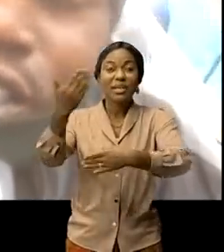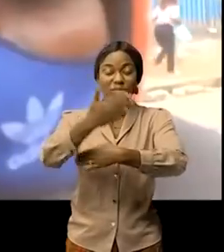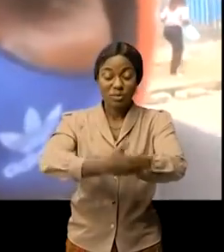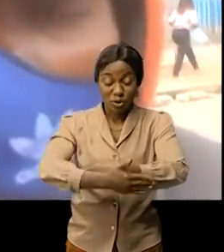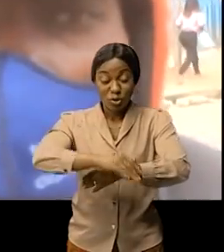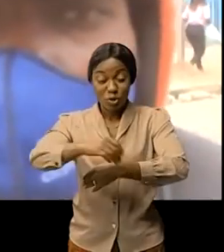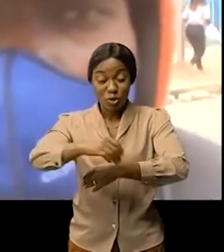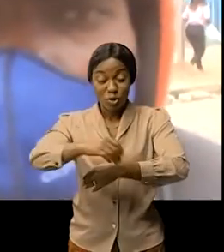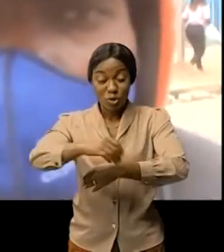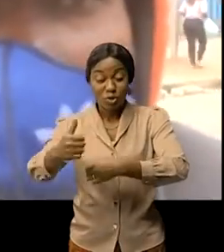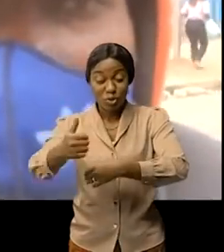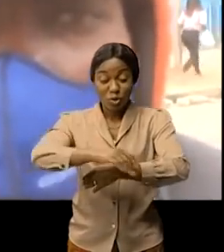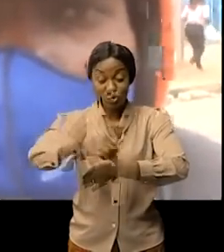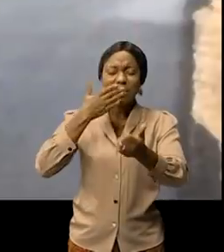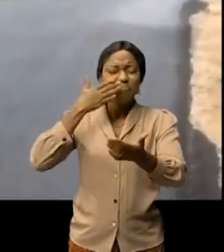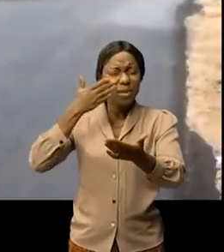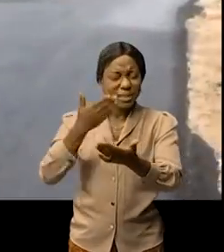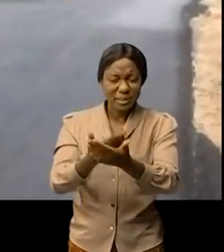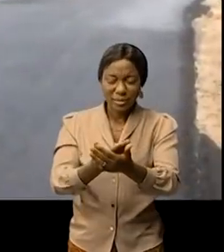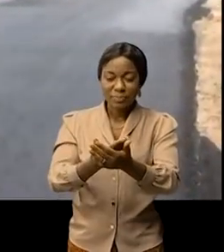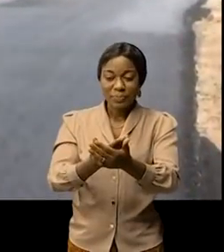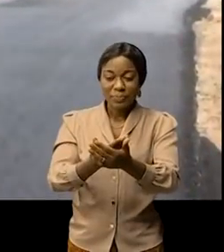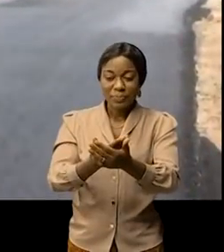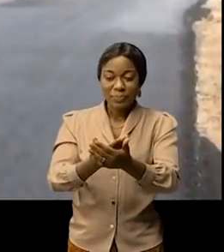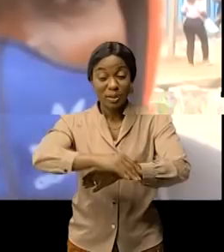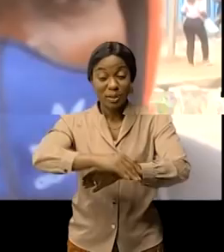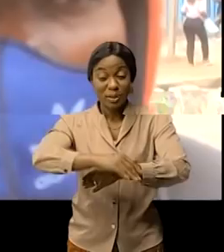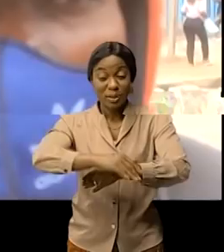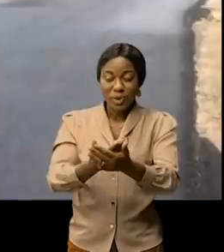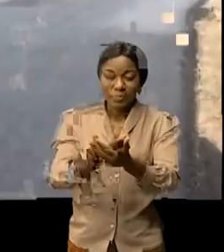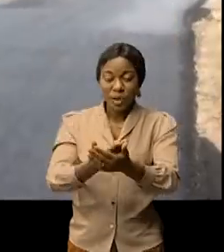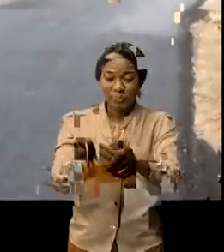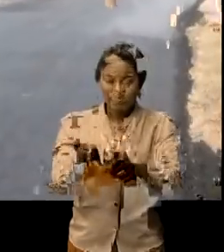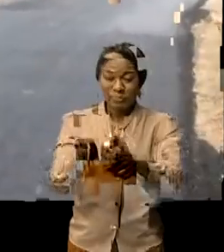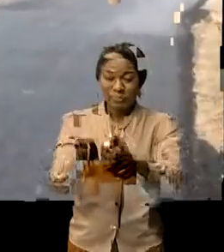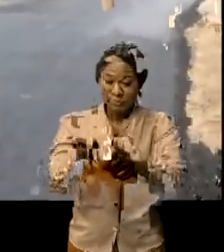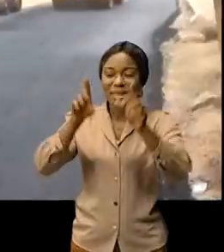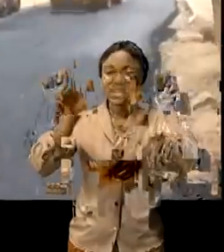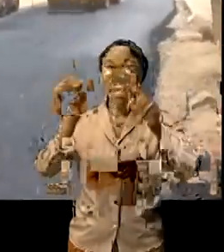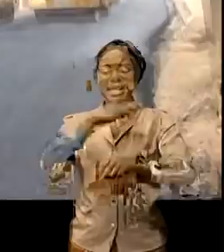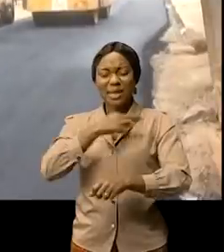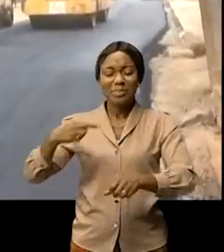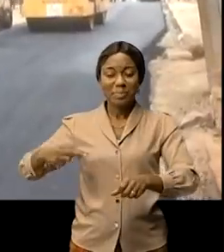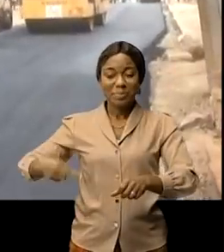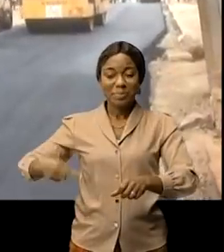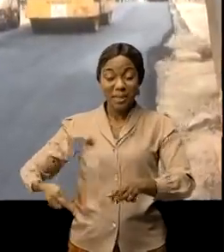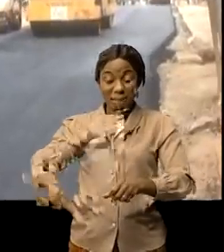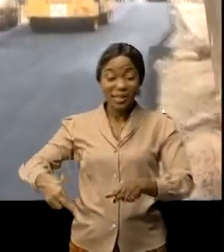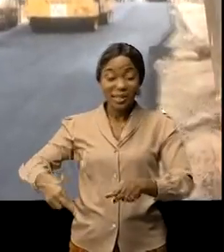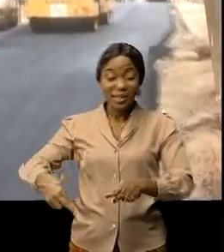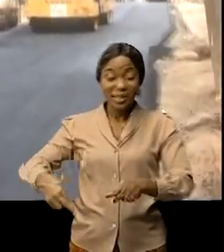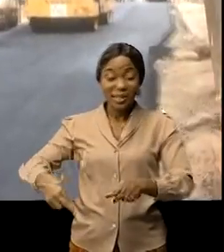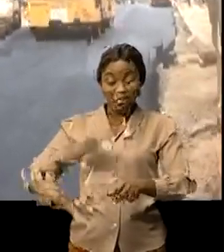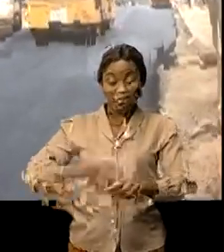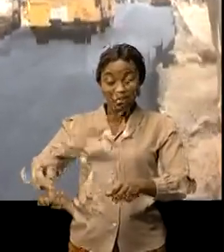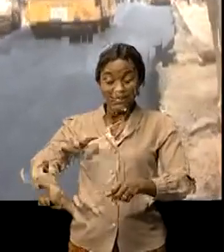trouvé sur le terrain le gouverneur de province Théongwa Bidjeka le président Félix Saint-Anti ce qu'il dit pour la matérialisation de